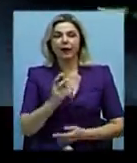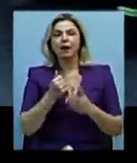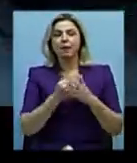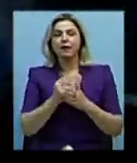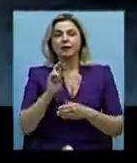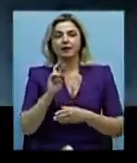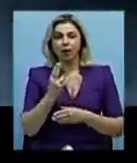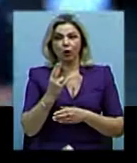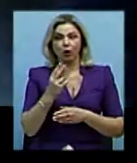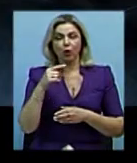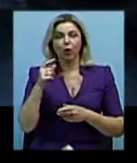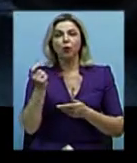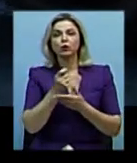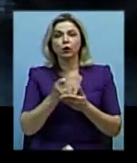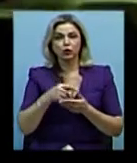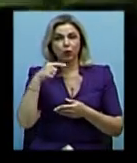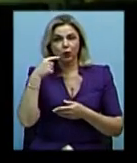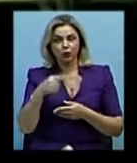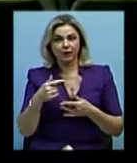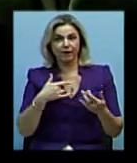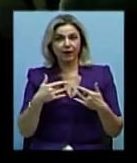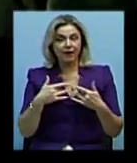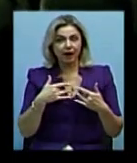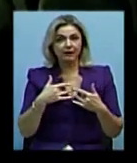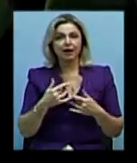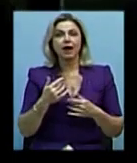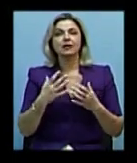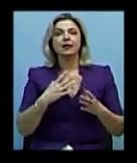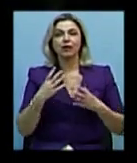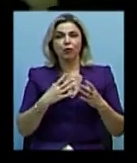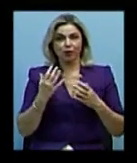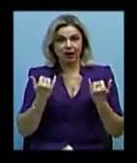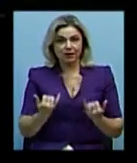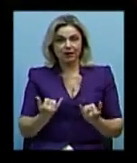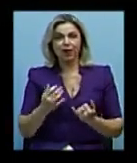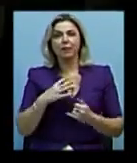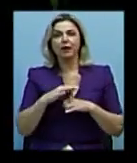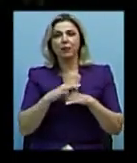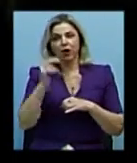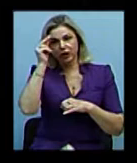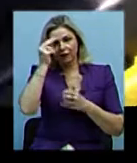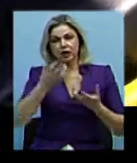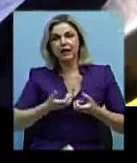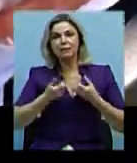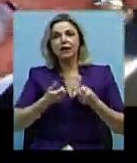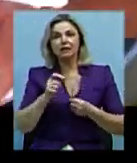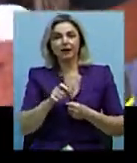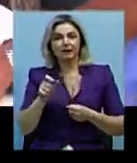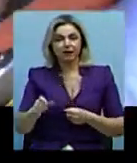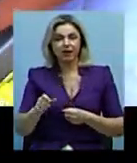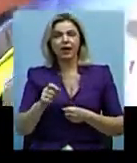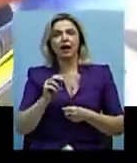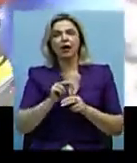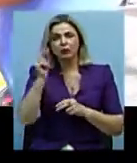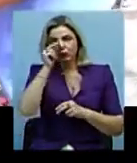Миколаївського академічного художнього російського драматичного театру тренувались. Там відбулись навчання рятувальників, відпрацьовували